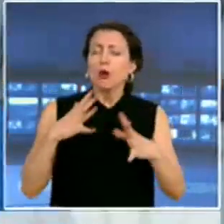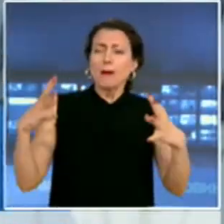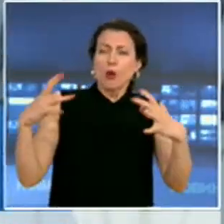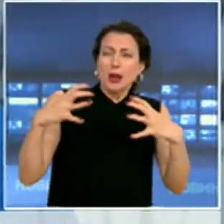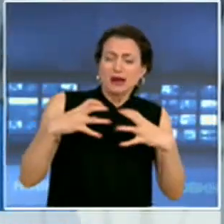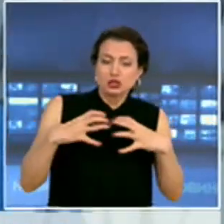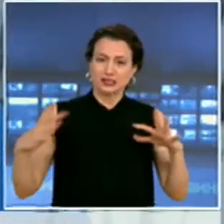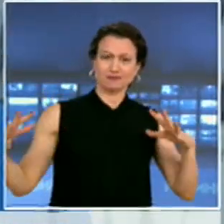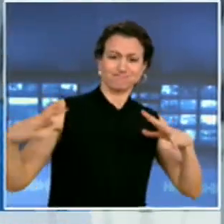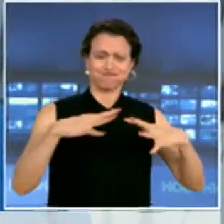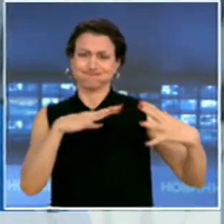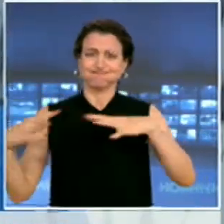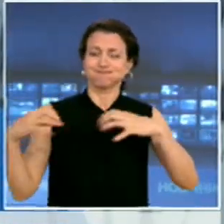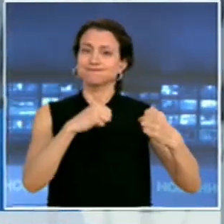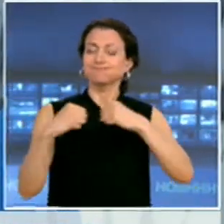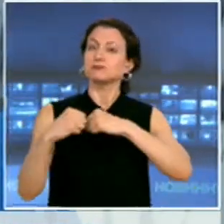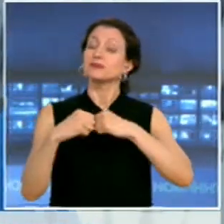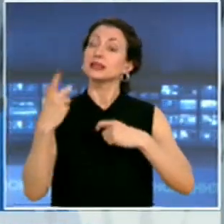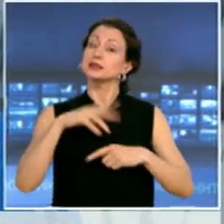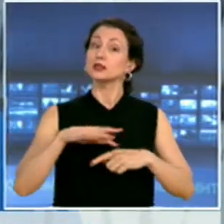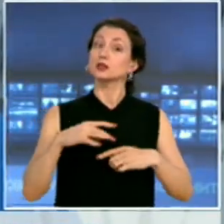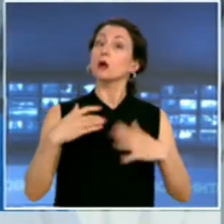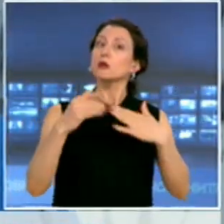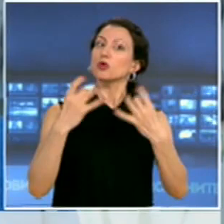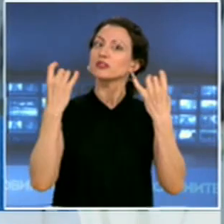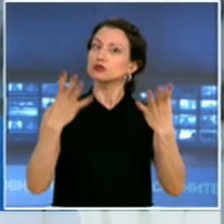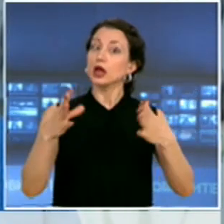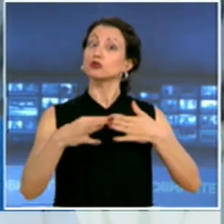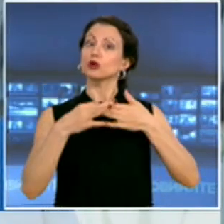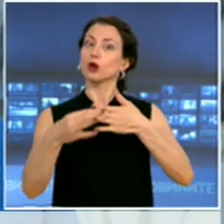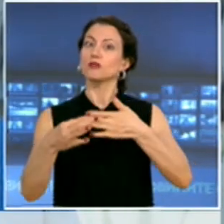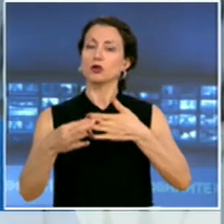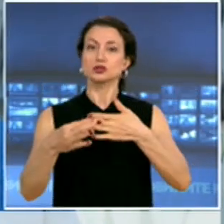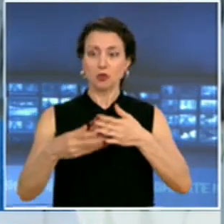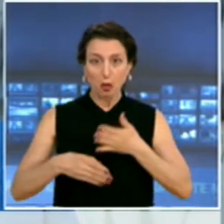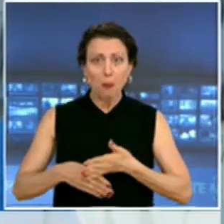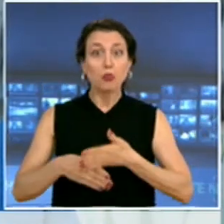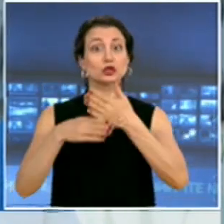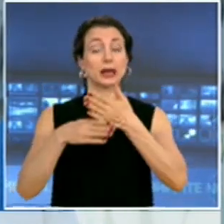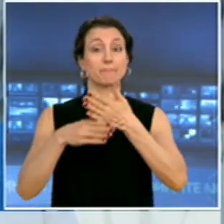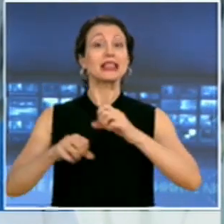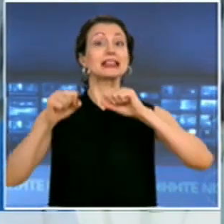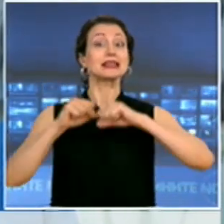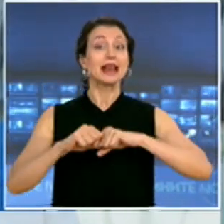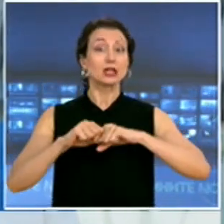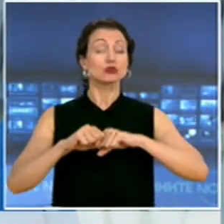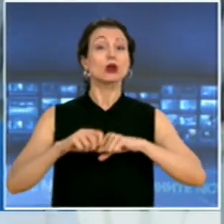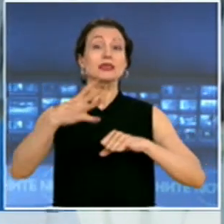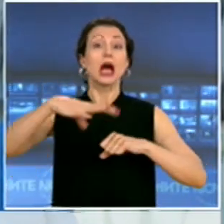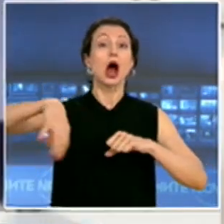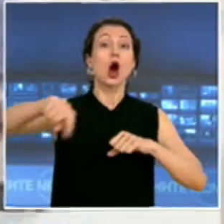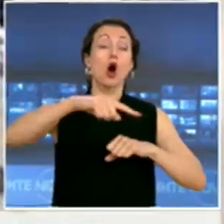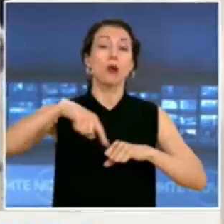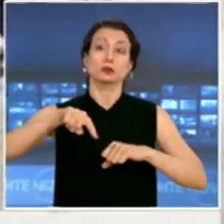като и професионното ръководство застанат за действията на директора на областната дирекция Бургас, аз смятам да не приема